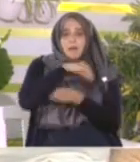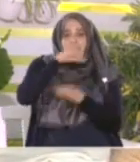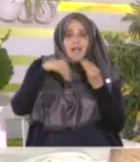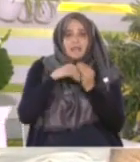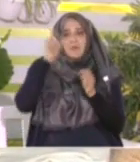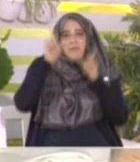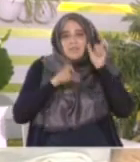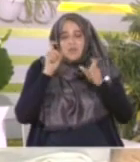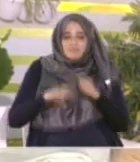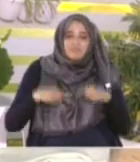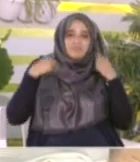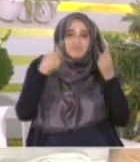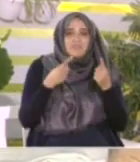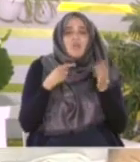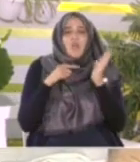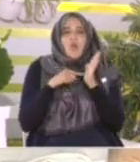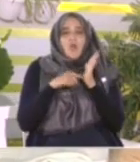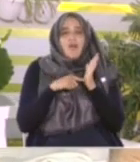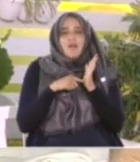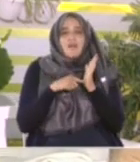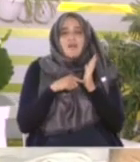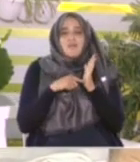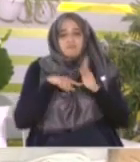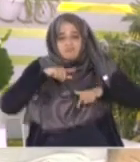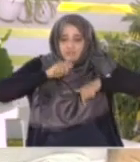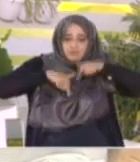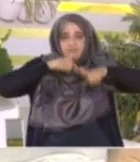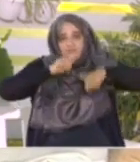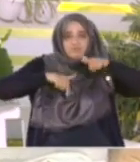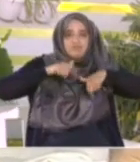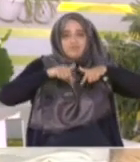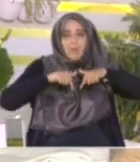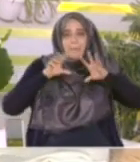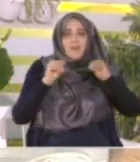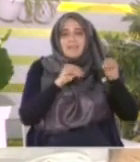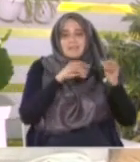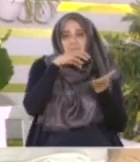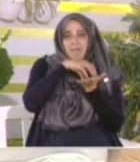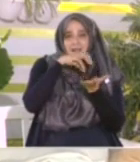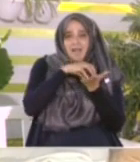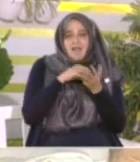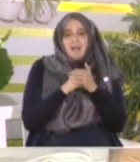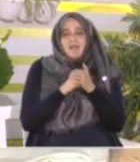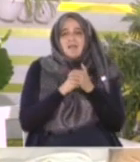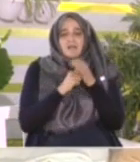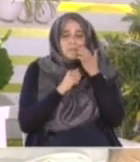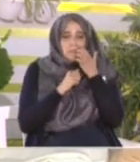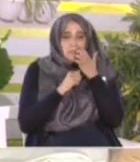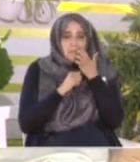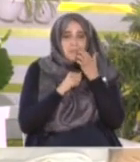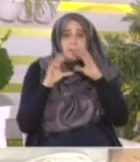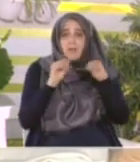يعتمر المعتمر وهو يتحرك في تلك البقاع وفي تلك الأماكن